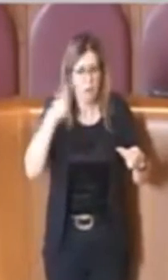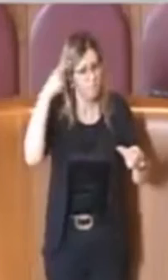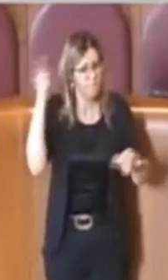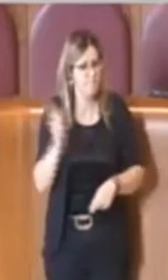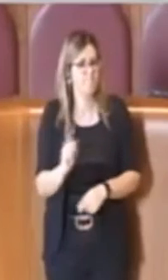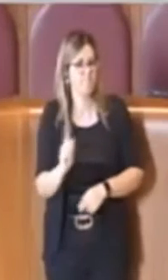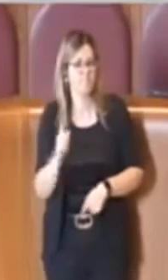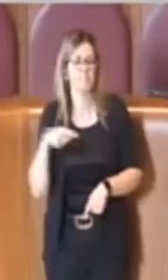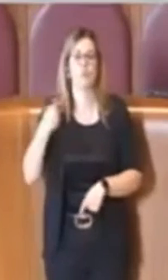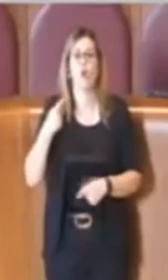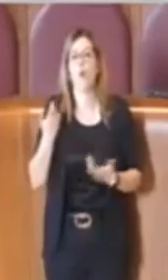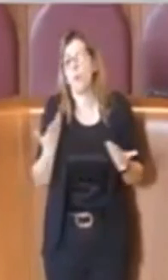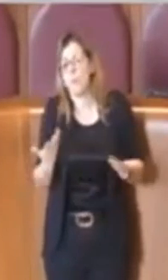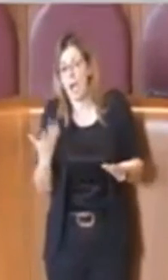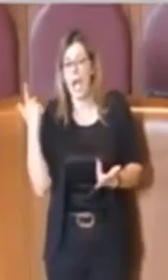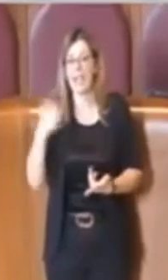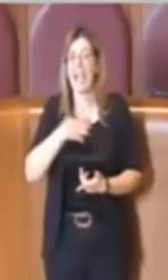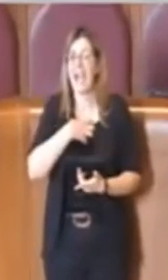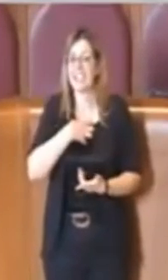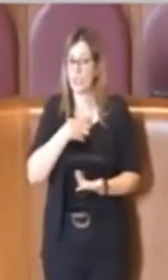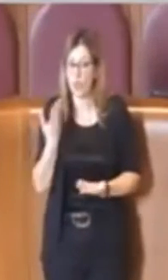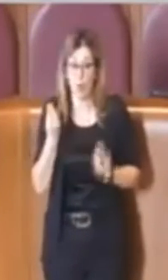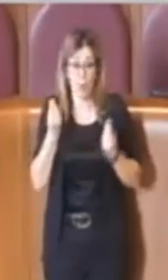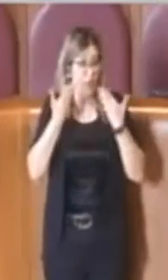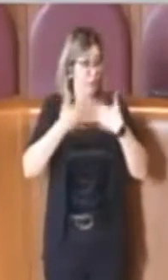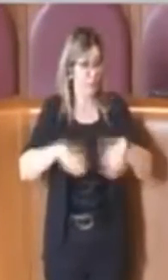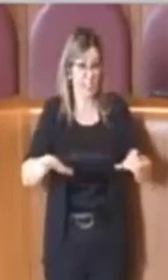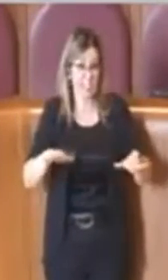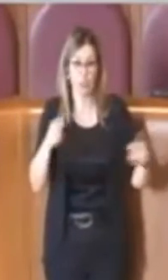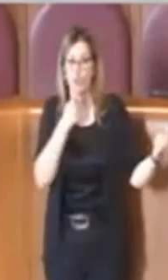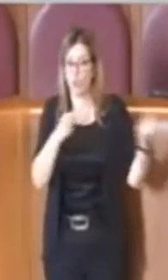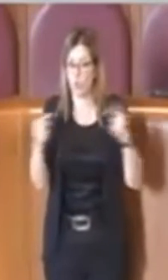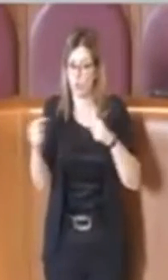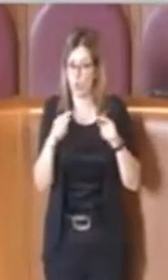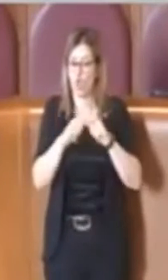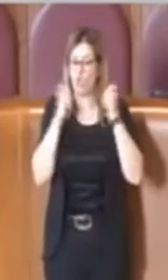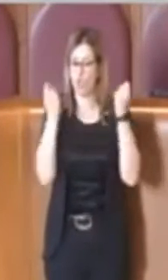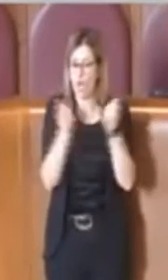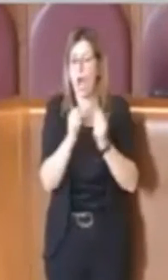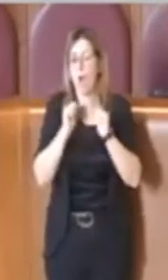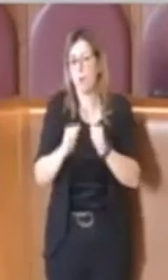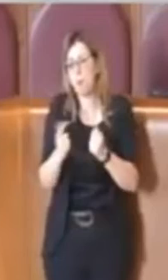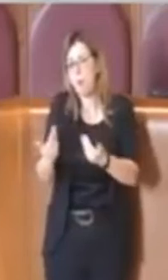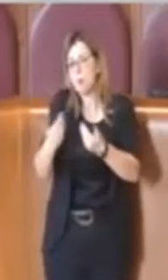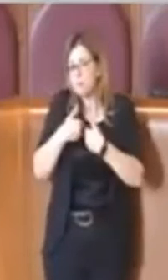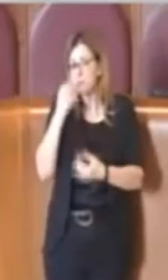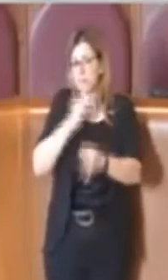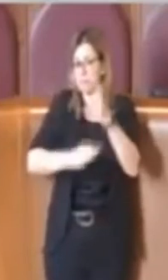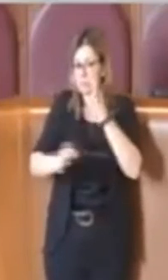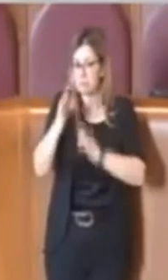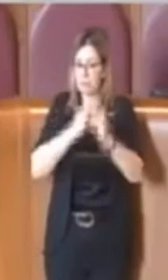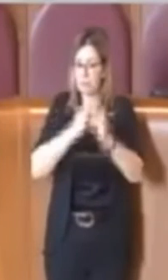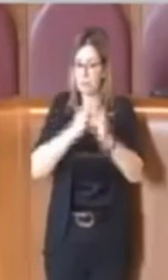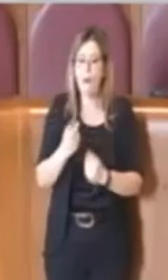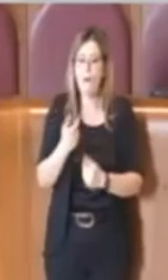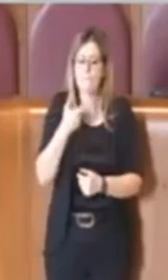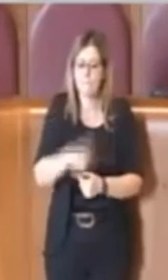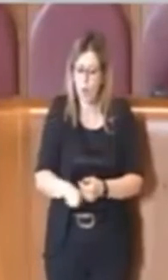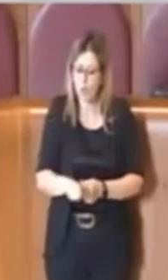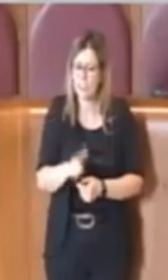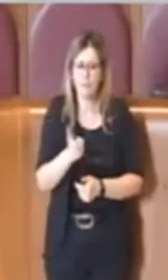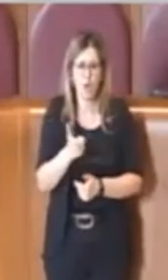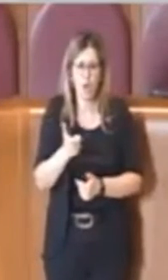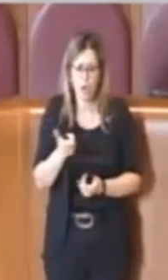'assessore eventualmente a fine della discussione generale ci aiuterà a capire perché non riusciamo a recuperare queste